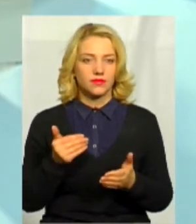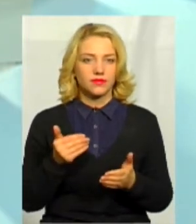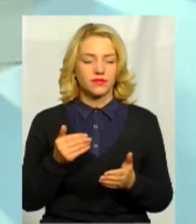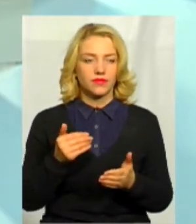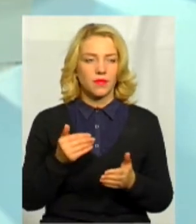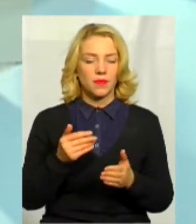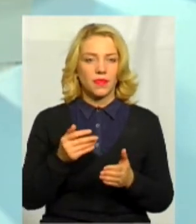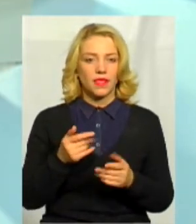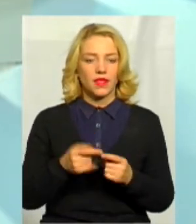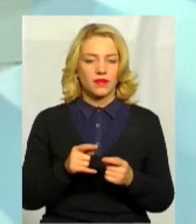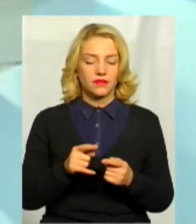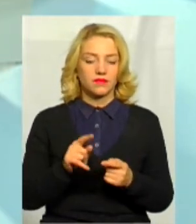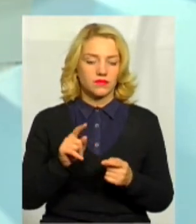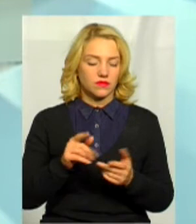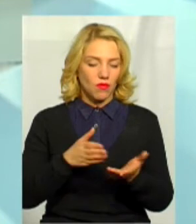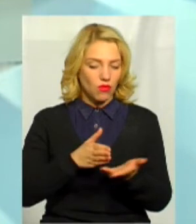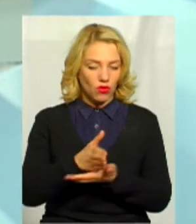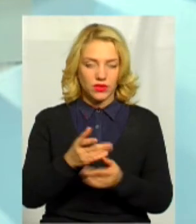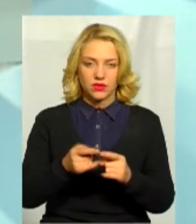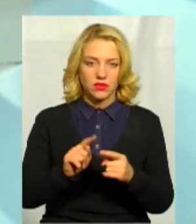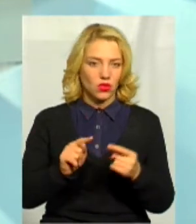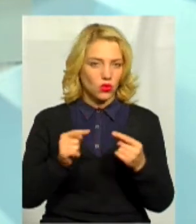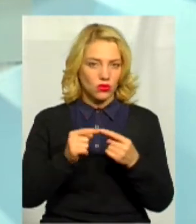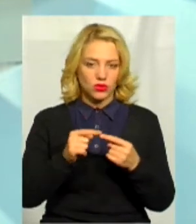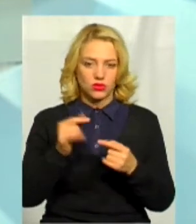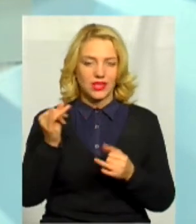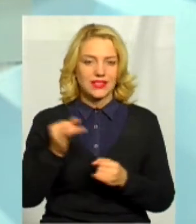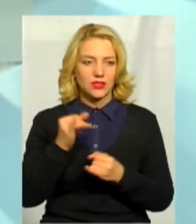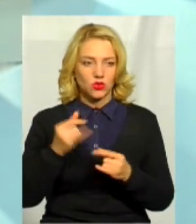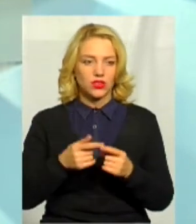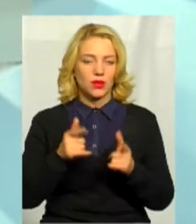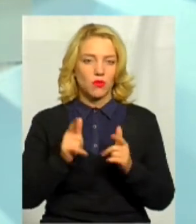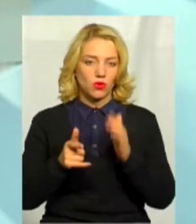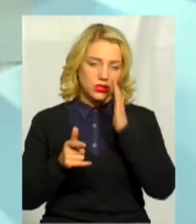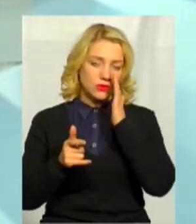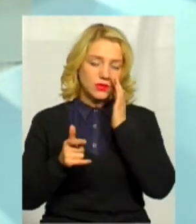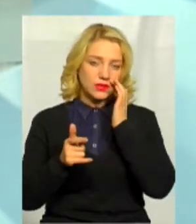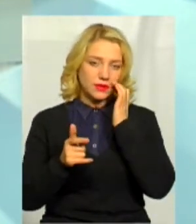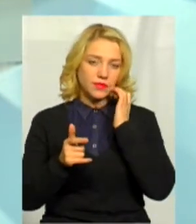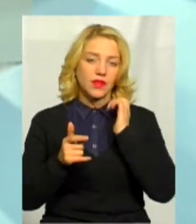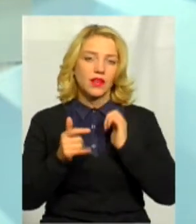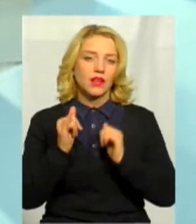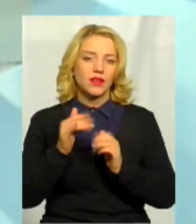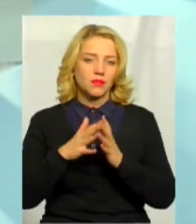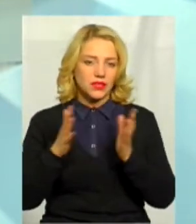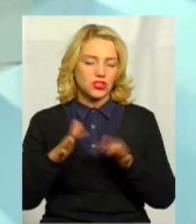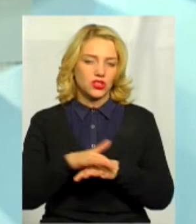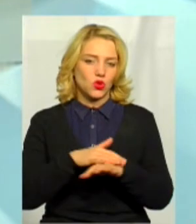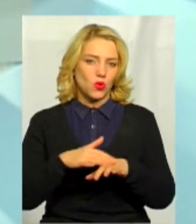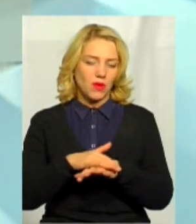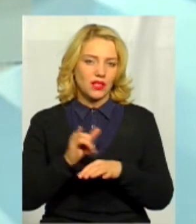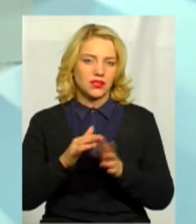Профіль – це історичний, однозначно. Згодилися це і погоджується більшість громади, це